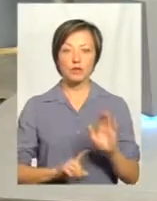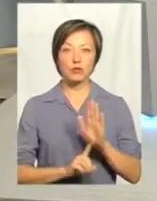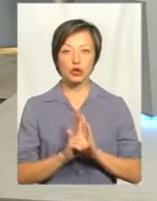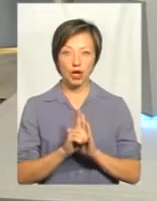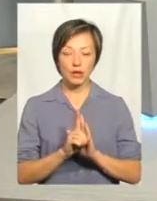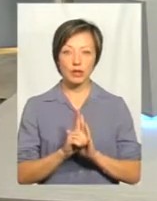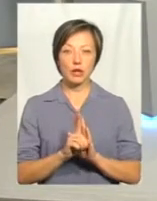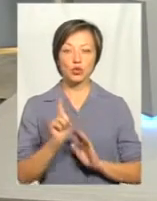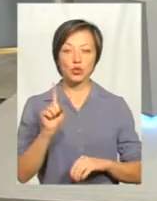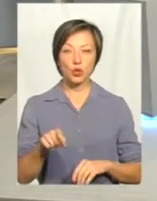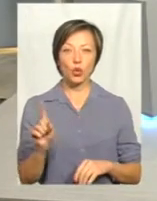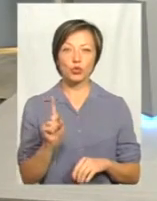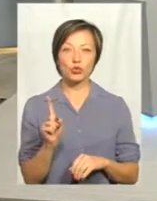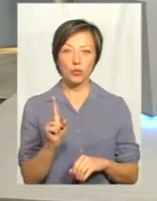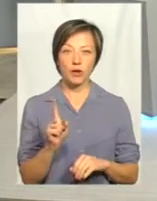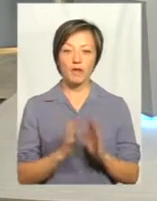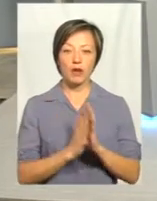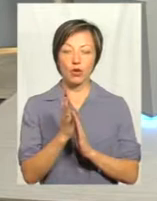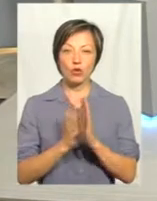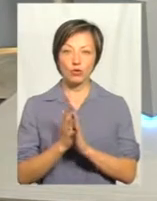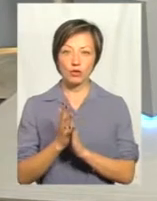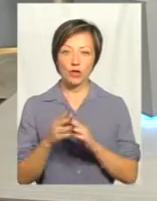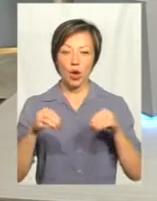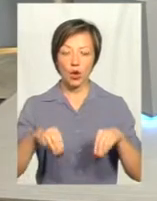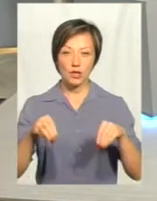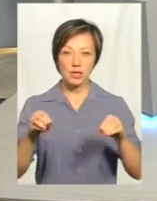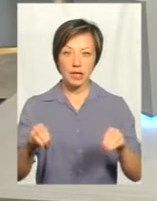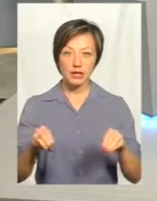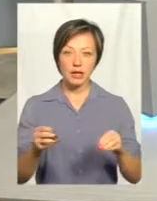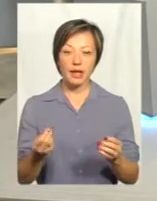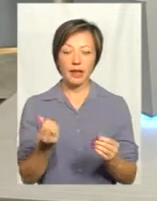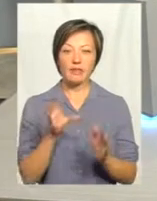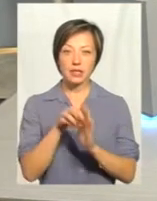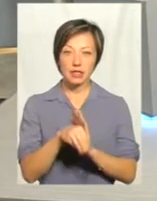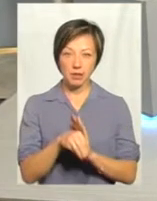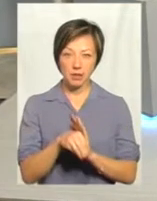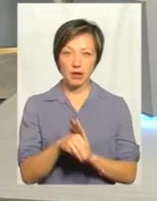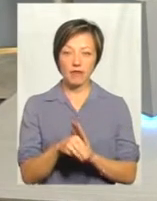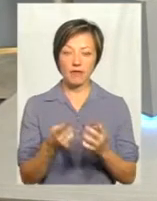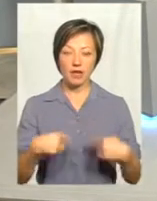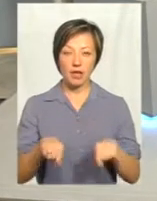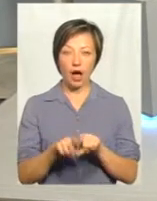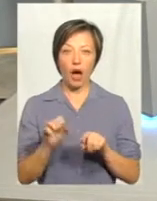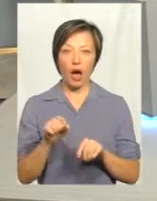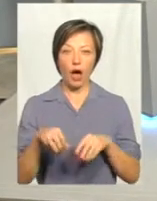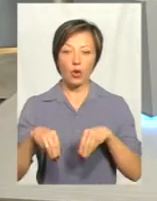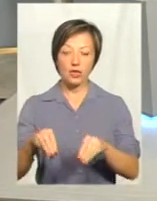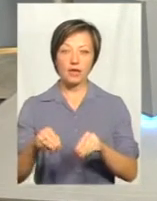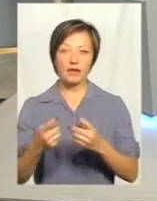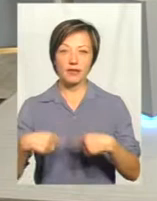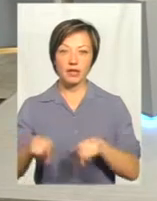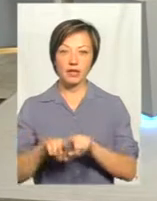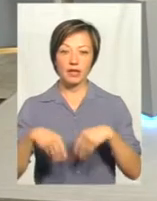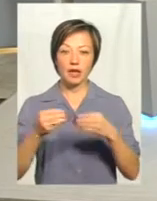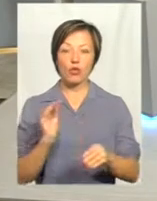з того, щоб вирощувати саму розсаду, тобто сама інвестиція йде в розсадне відділення, а з розсадного відділення дається